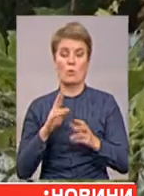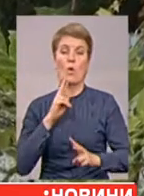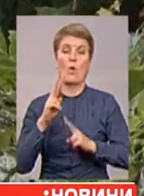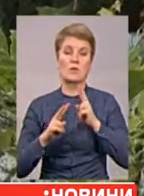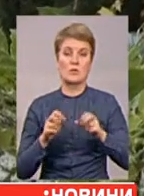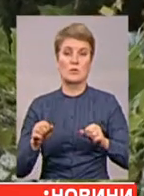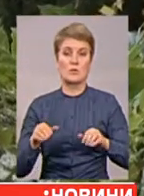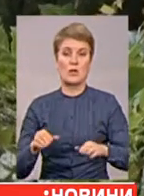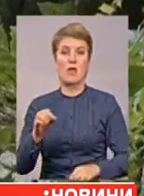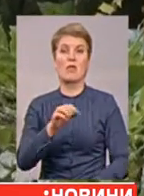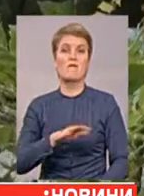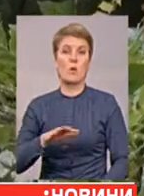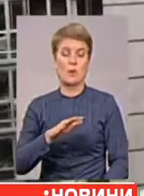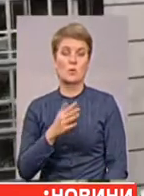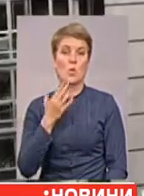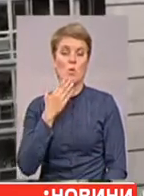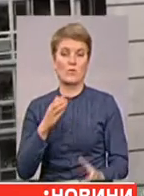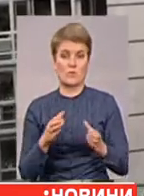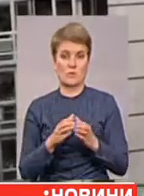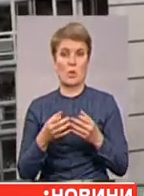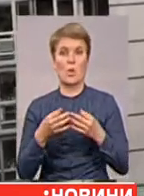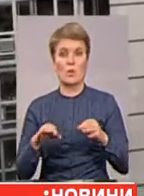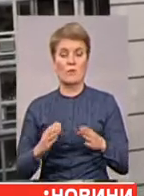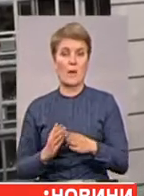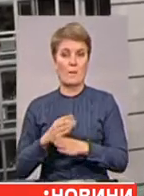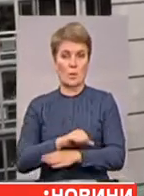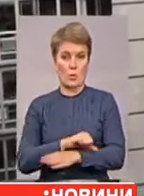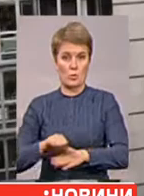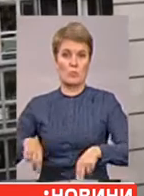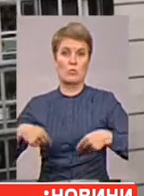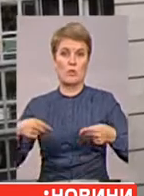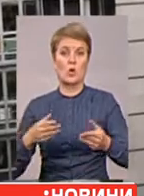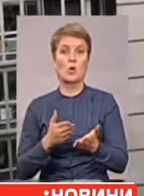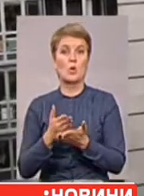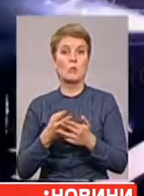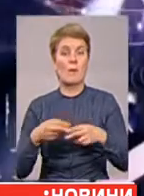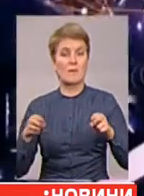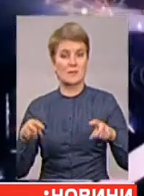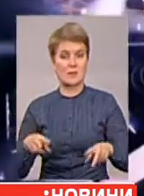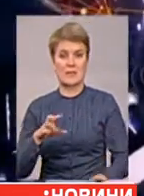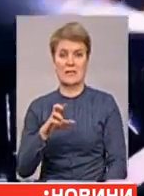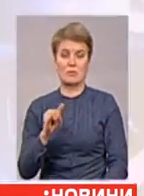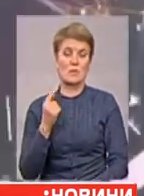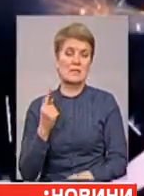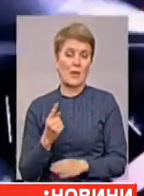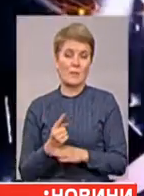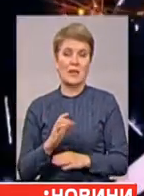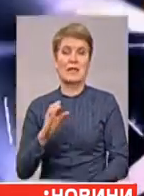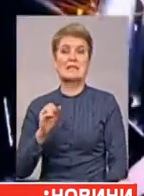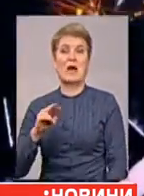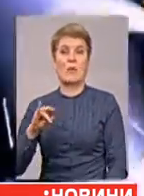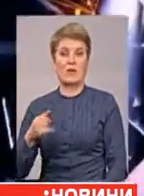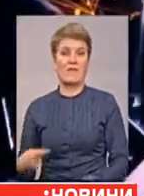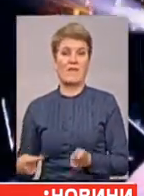рішення Європейської мовної спілки, адже дозвіл на перетин кордону дає Служба безпеки. Нагадаю, СБУ заборонила Юлії Самойлові